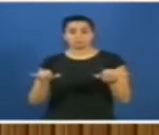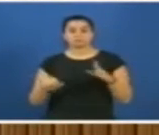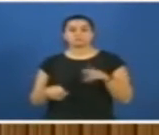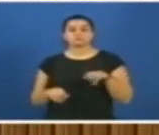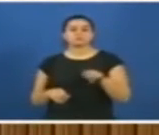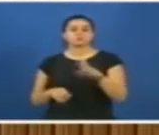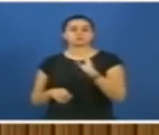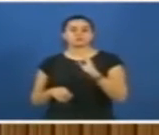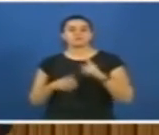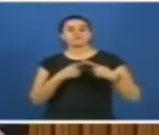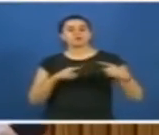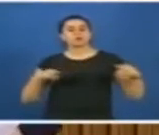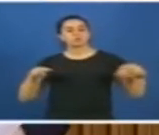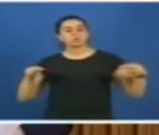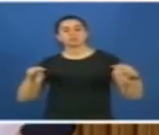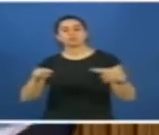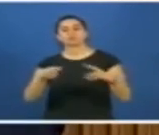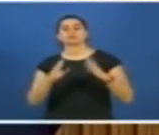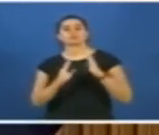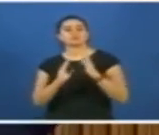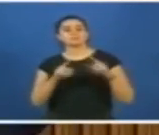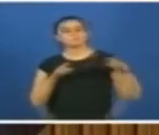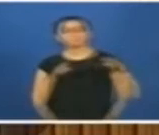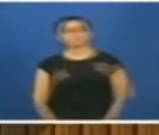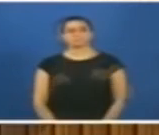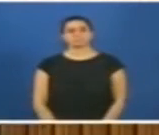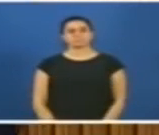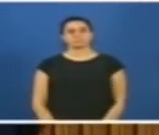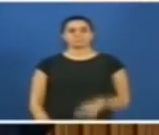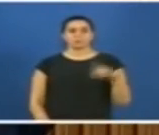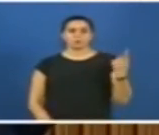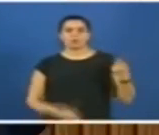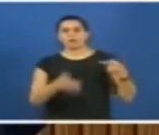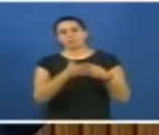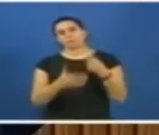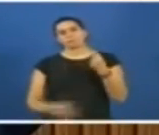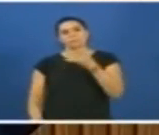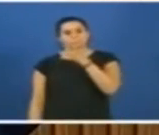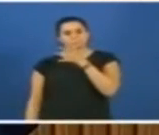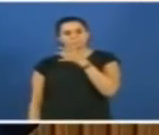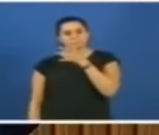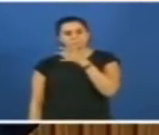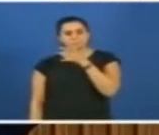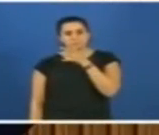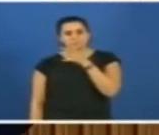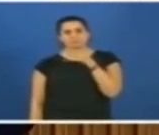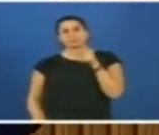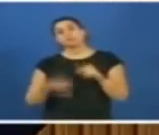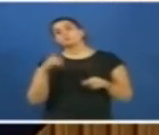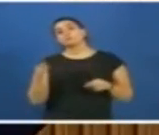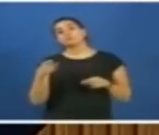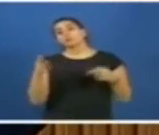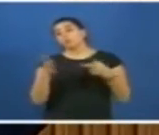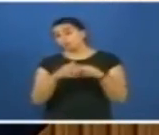farklı yollardan biri olarak gördüğümüz bu yapı diyor. Öbürünün menzilini biliyoruz. Bunun da